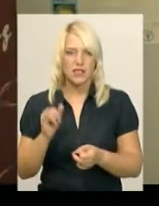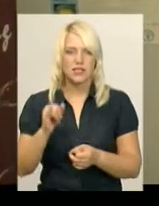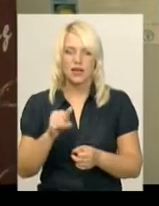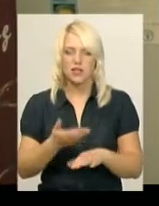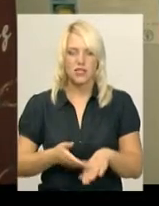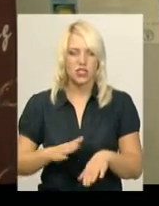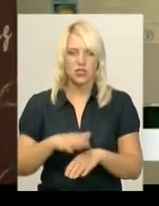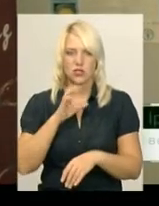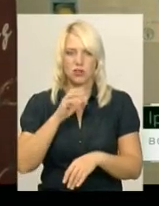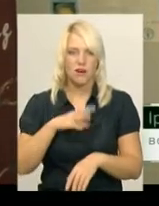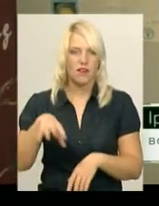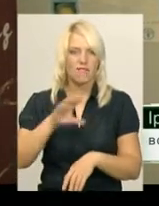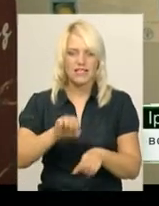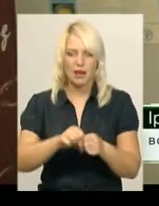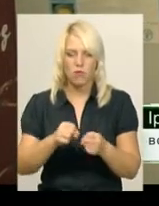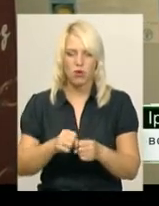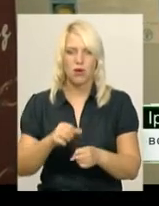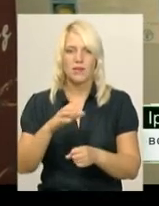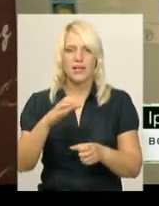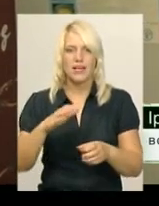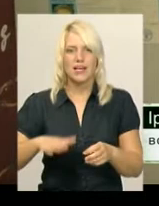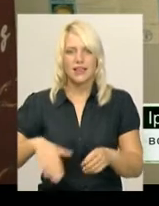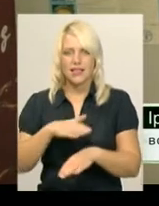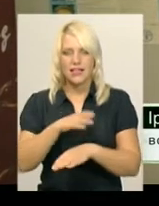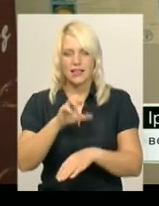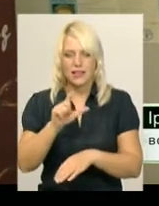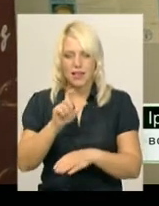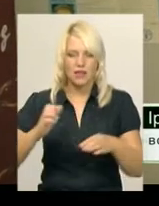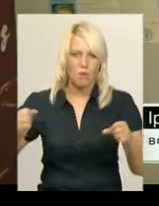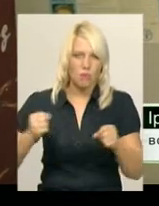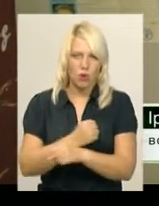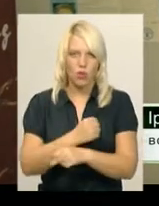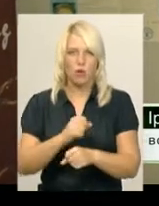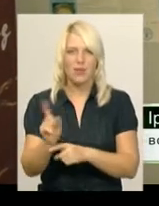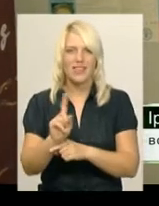тяжка собака, все майже поломано, таз переломаний, і хвіст переломаний у двох місцях,